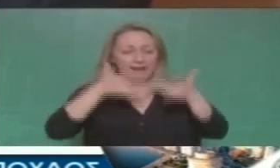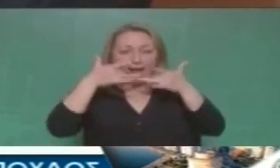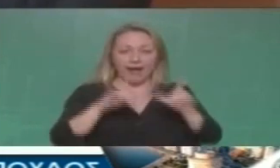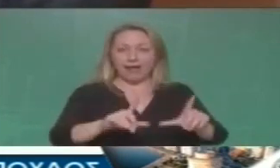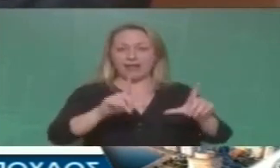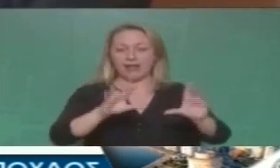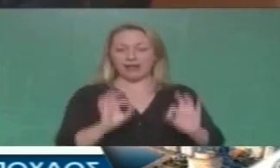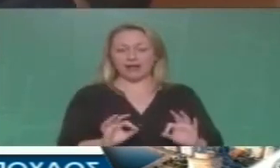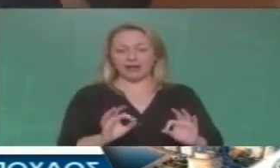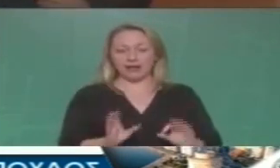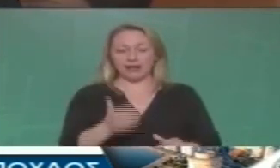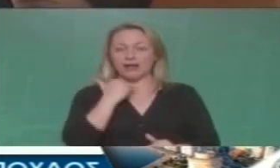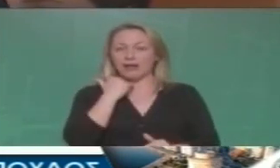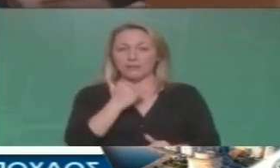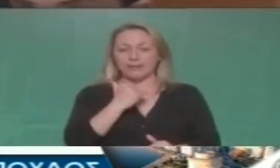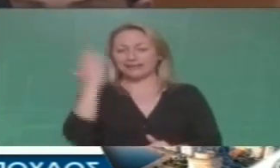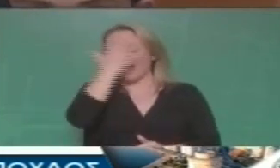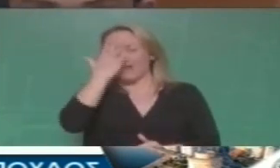ούτε για την κεντρική Αφρική